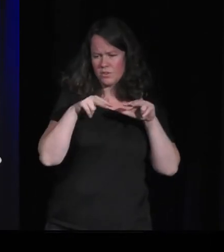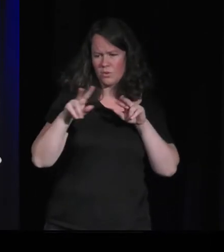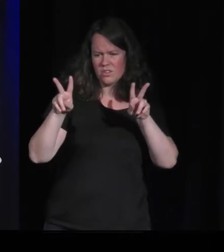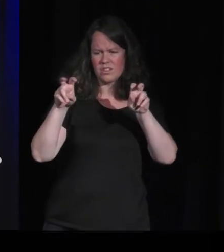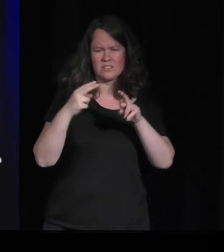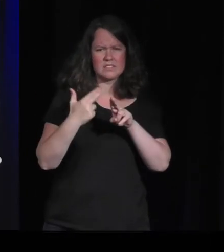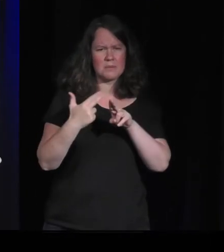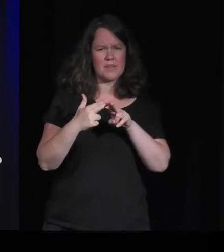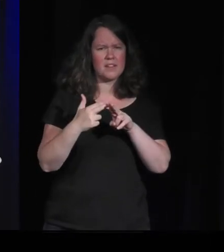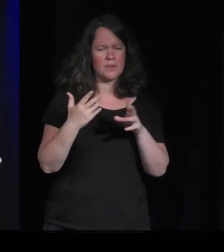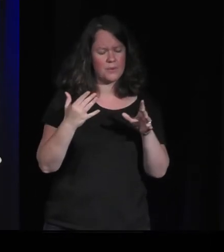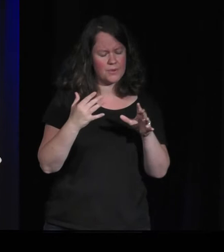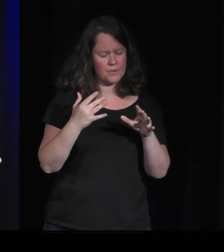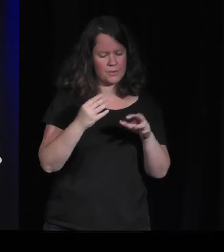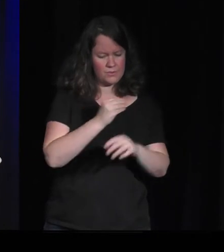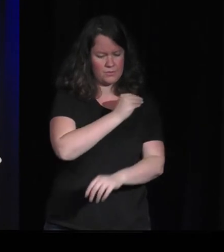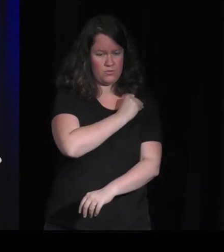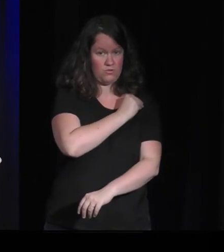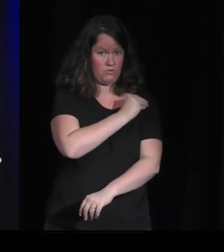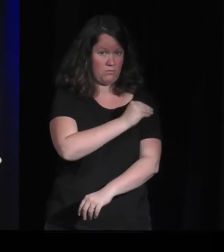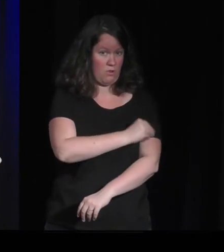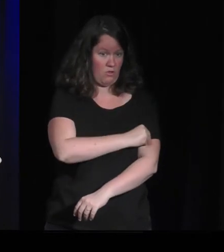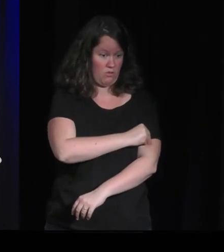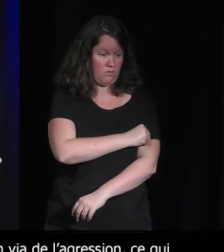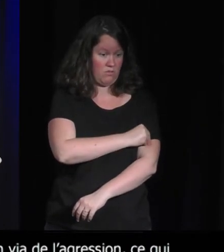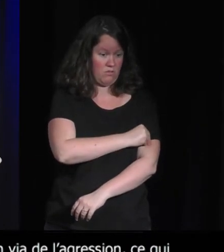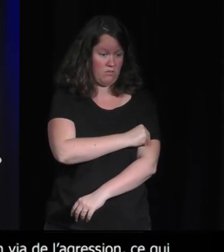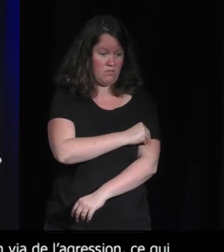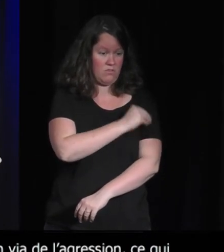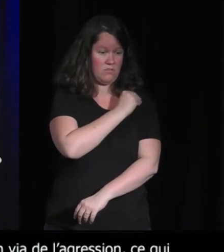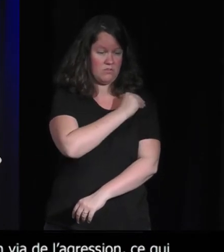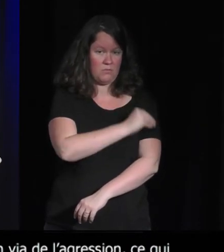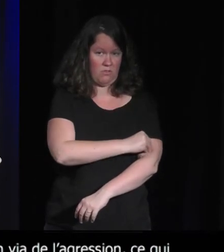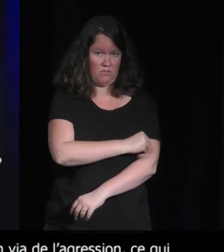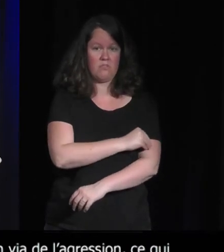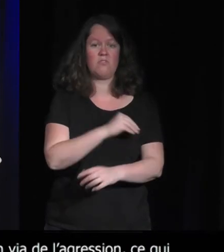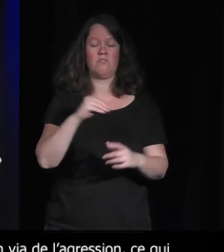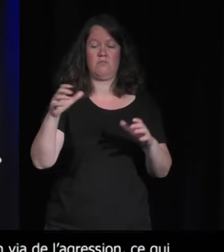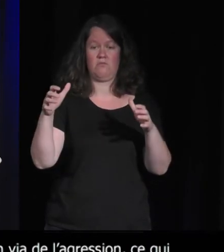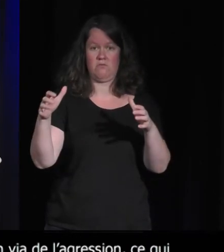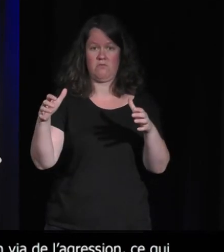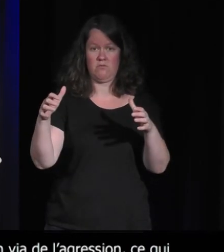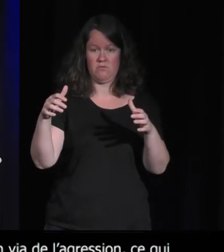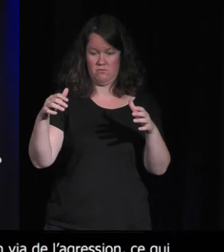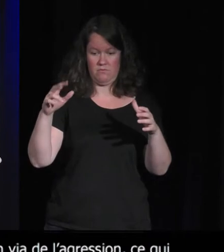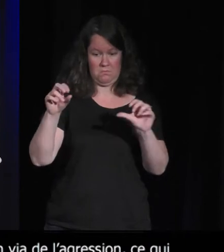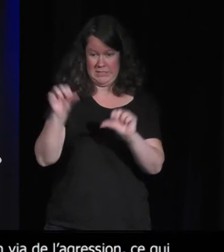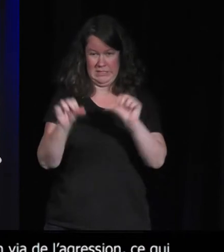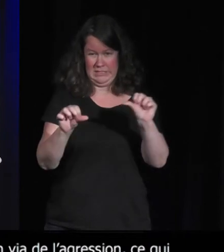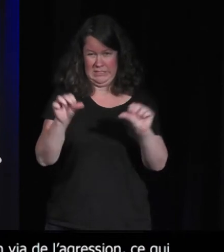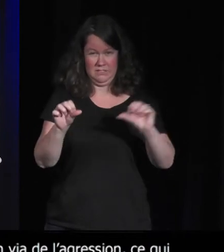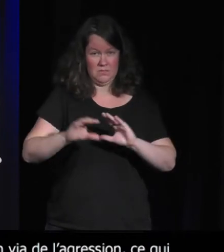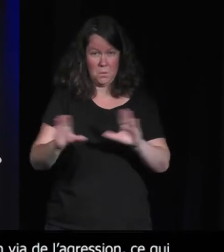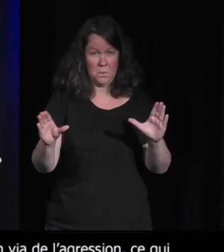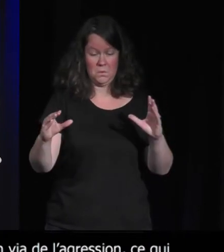Sport, c'est vraiment... C'est vraiment de la compétition. Il y a... Le milieu est quasiment pas présent et il y a